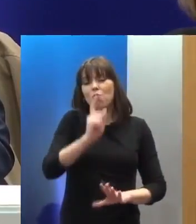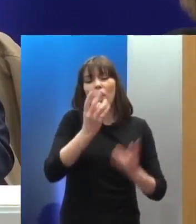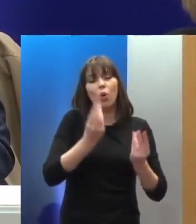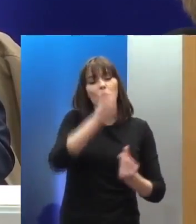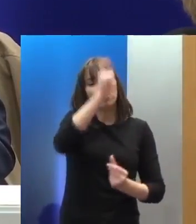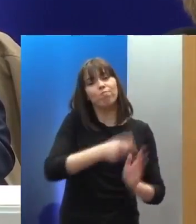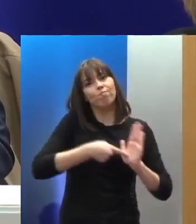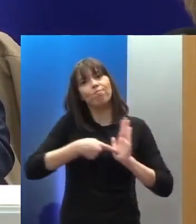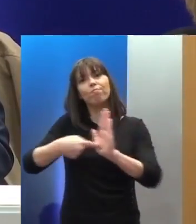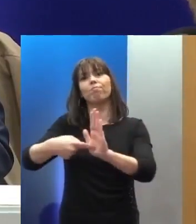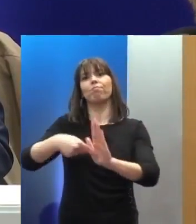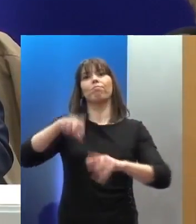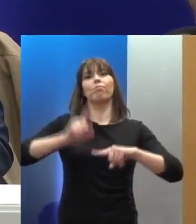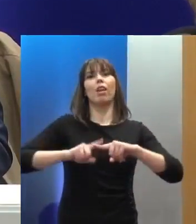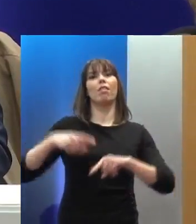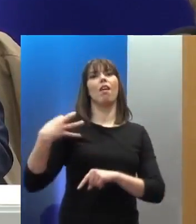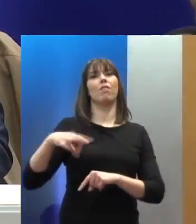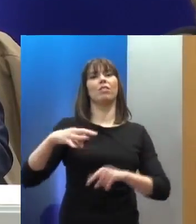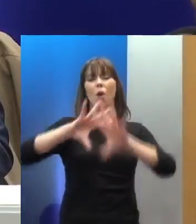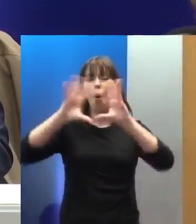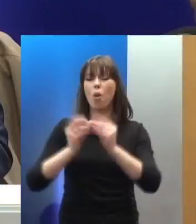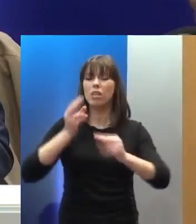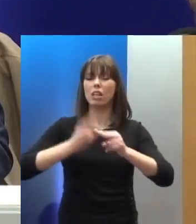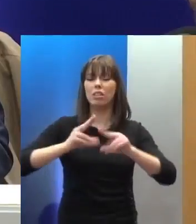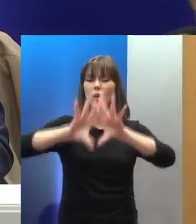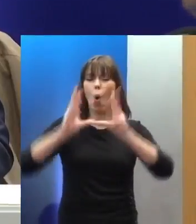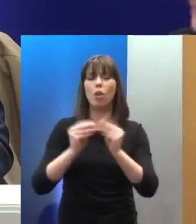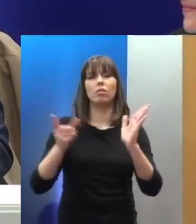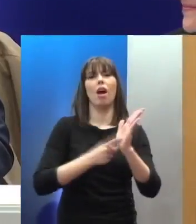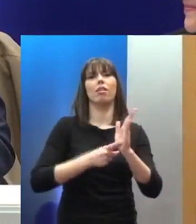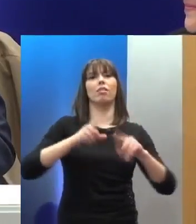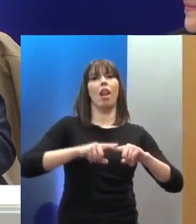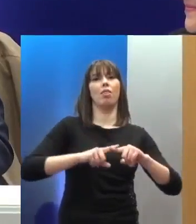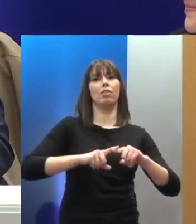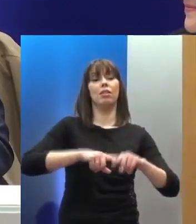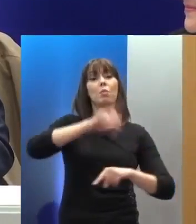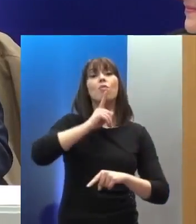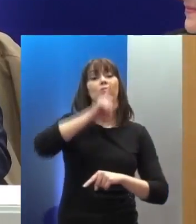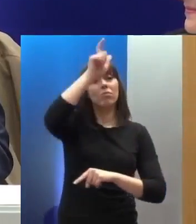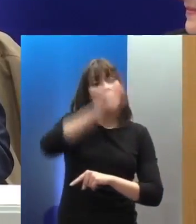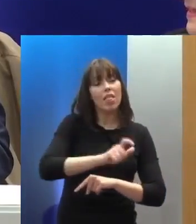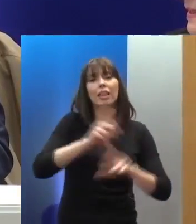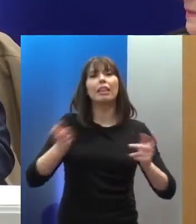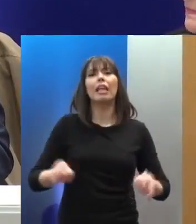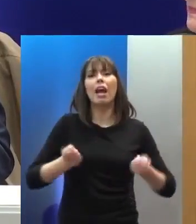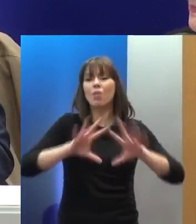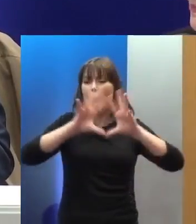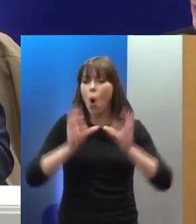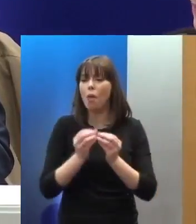ευαισθησία και τις αξίες της αρχές. Είναι αυτή που πήρε από το χέρι αυτό που ονομάζουμε σήμερα ευάλωτα άτομα,